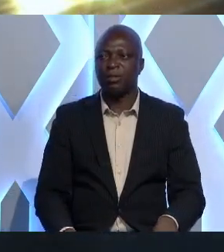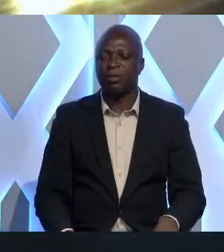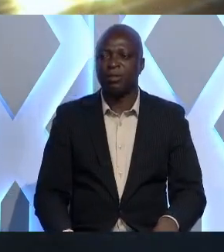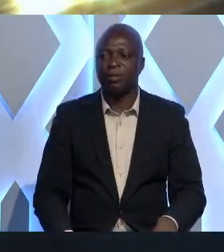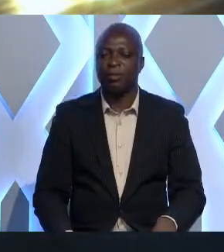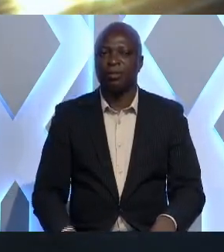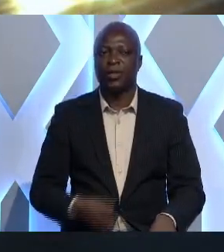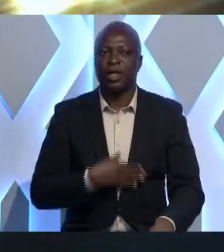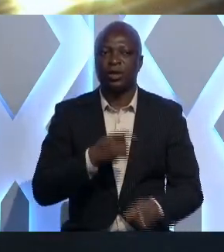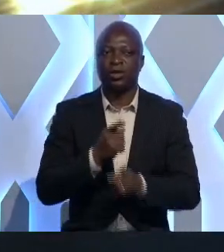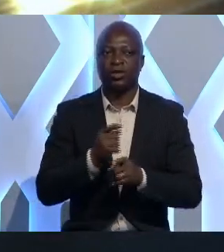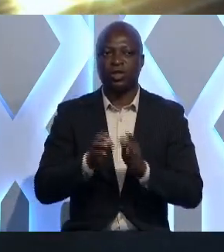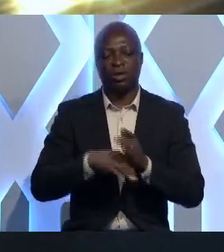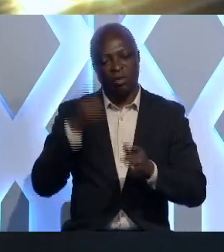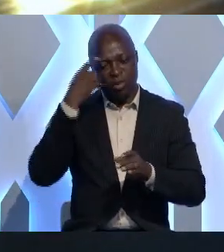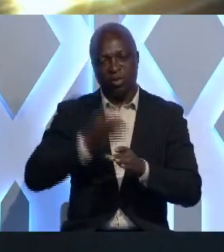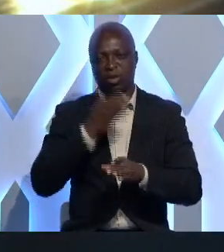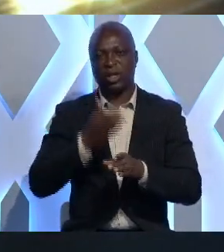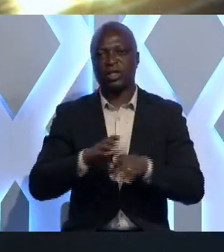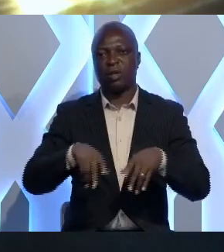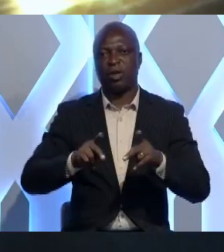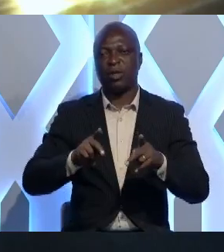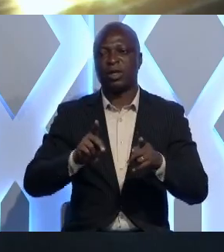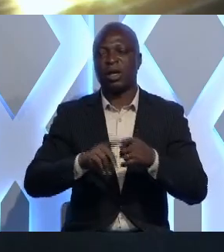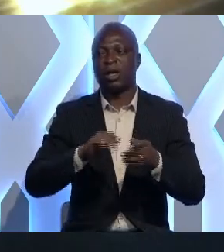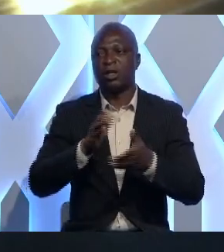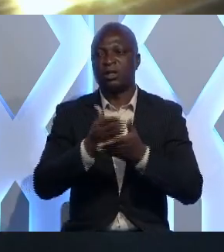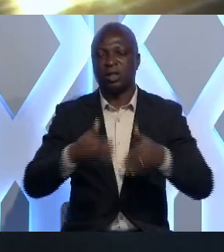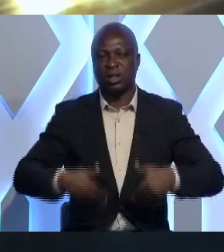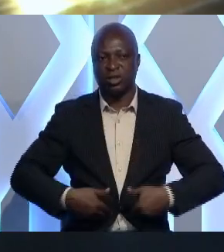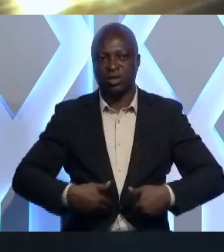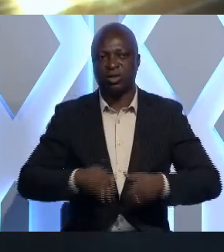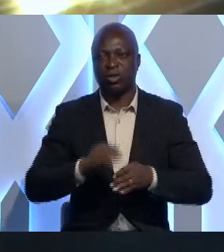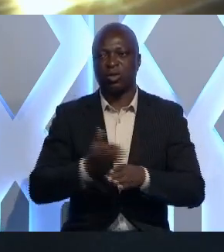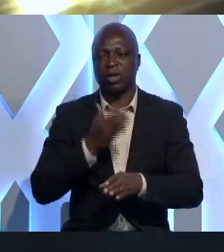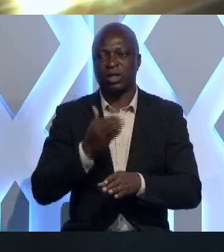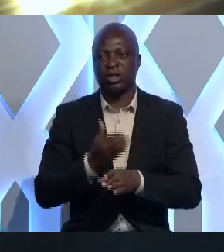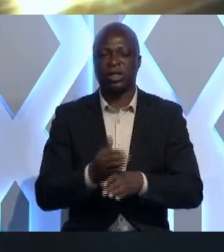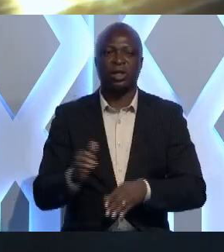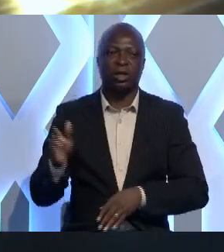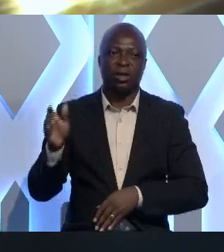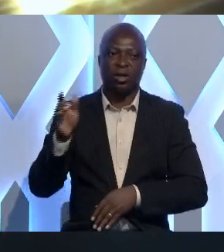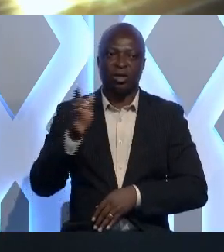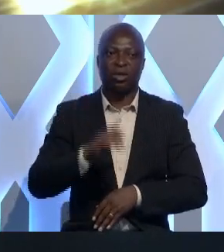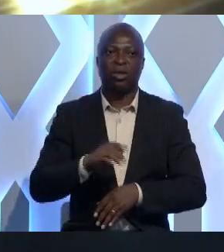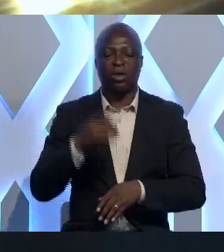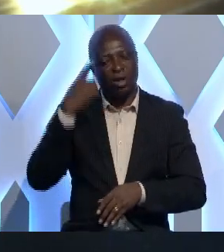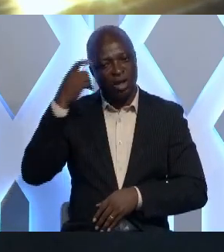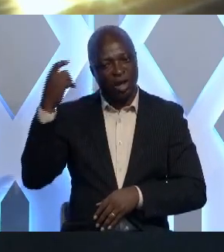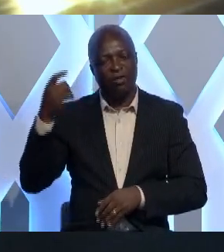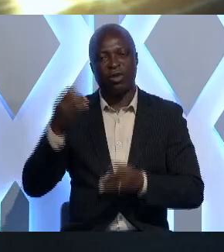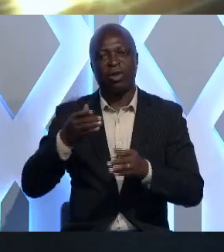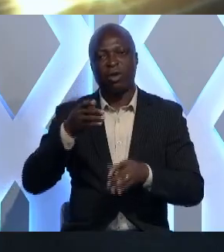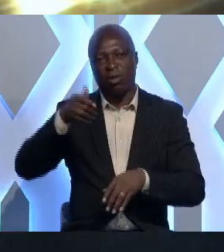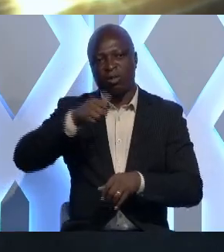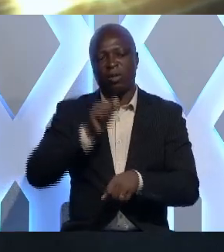Et justement pour concrétiser, pour permettre à certains jeunes de concrétiser leur rêve d'être des